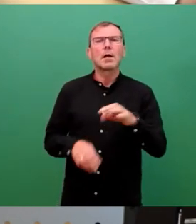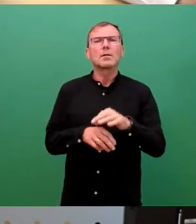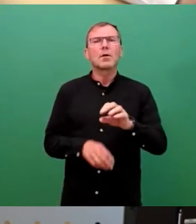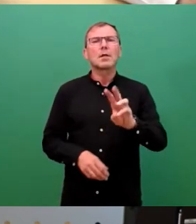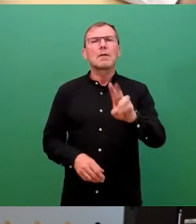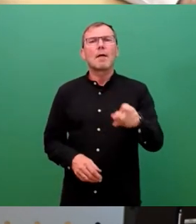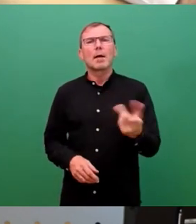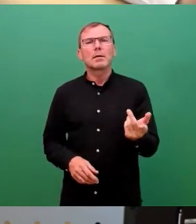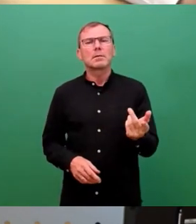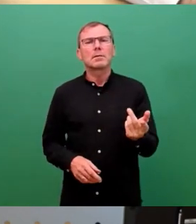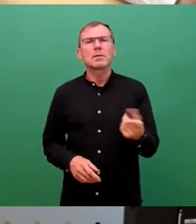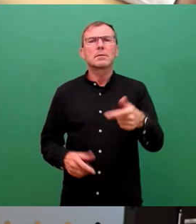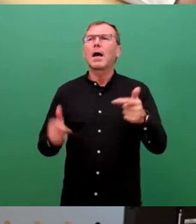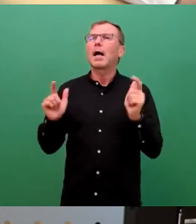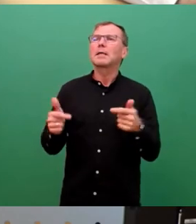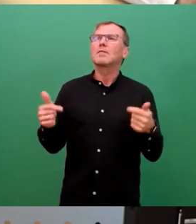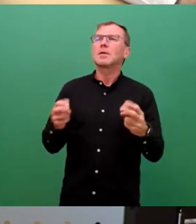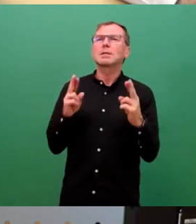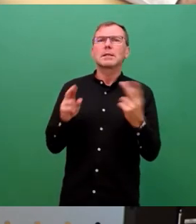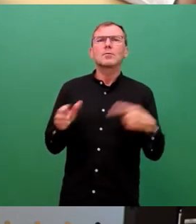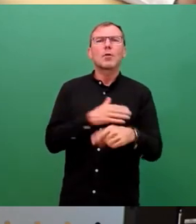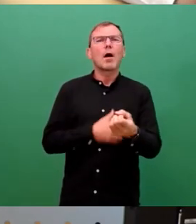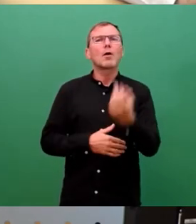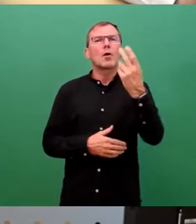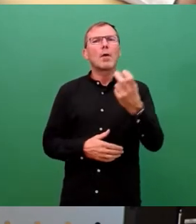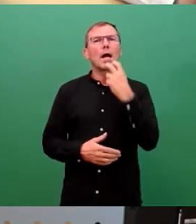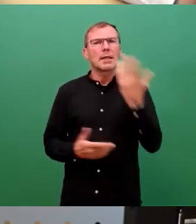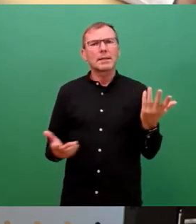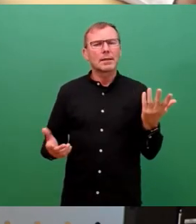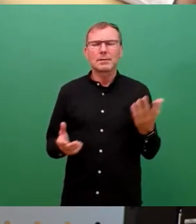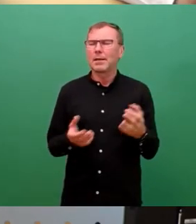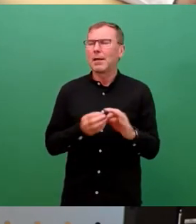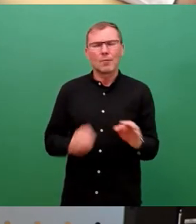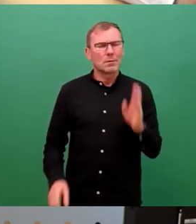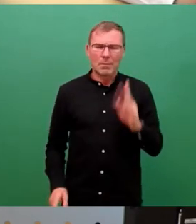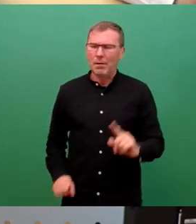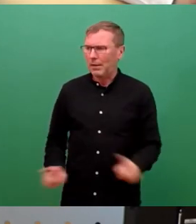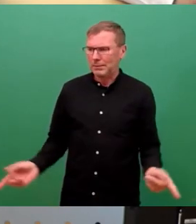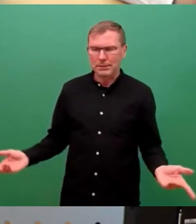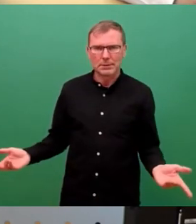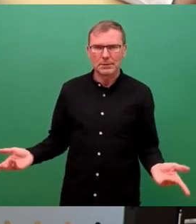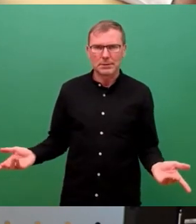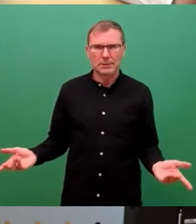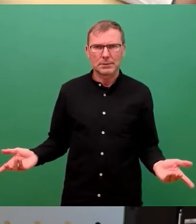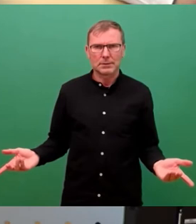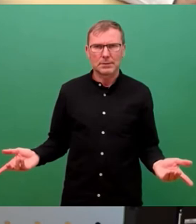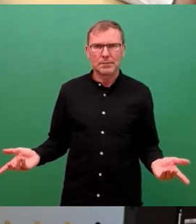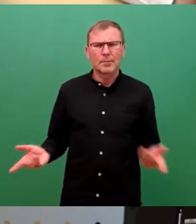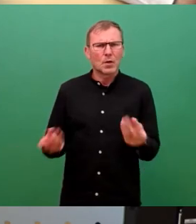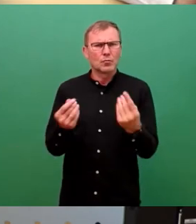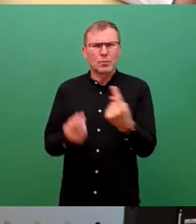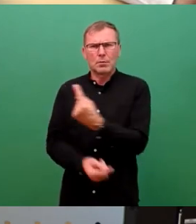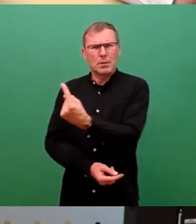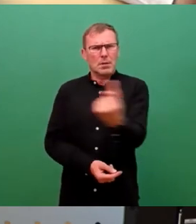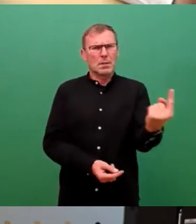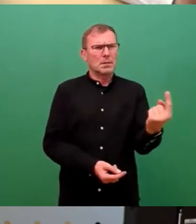der Rest, Versorgungssicherheit durch erneuerbare Energien herstellen, das funktioniert gerade wohl nicht. Das spürt wohl gerade jeder selber an seiner